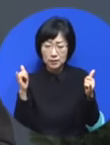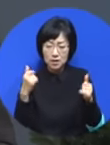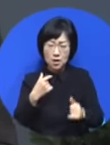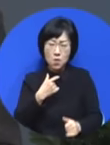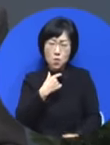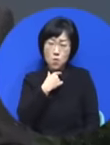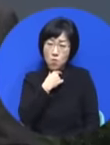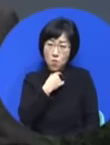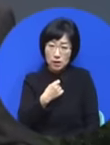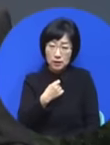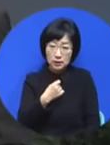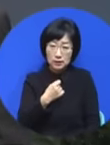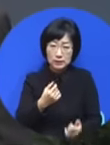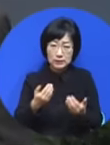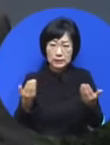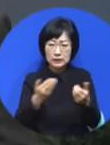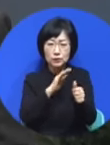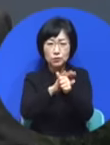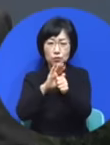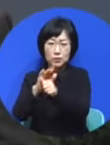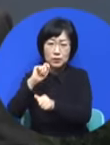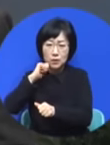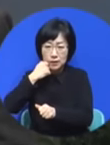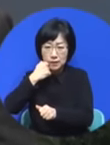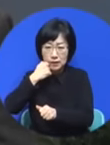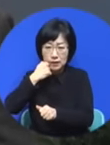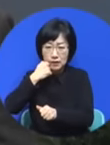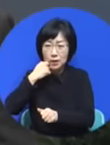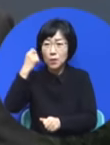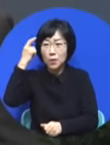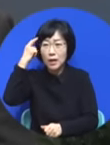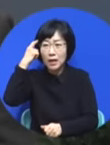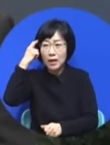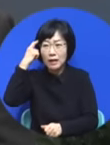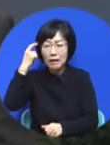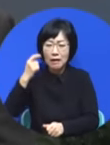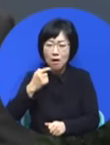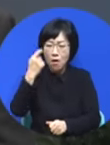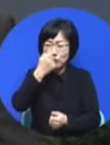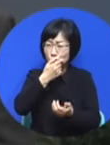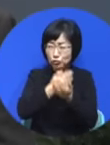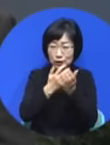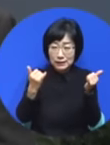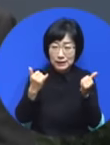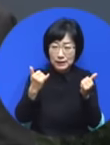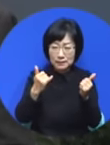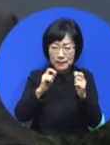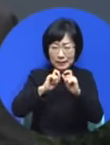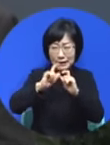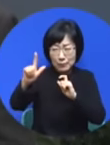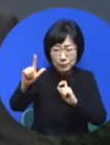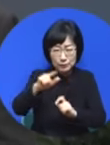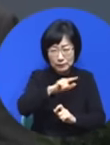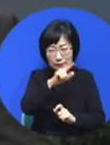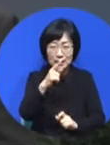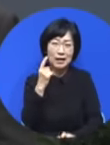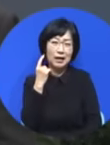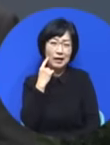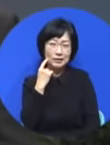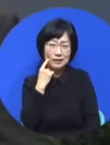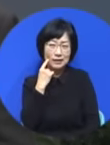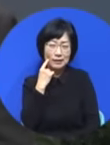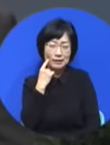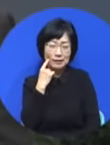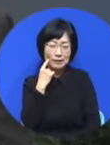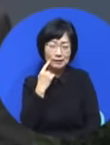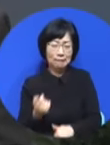그 표현을 일으켜서 다 가짜다. 그걸 표현했어요. 누가